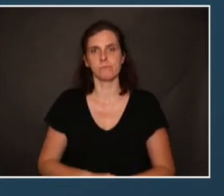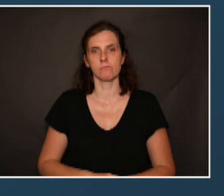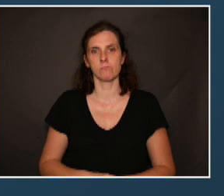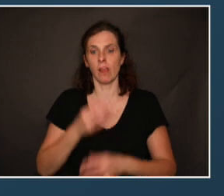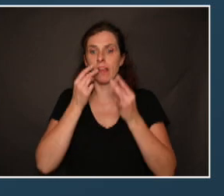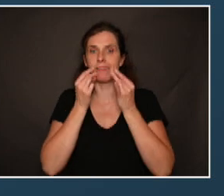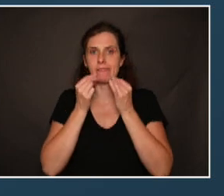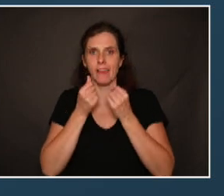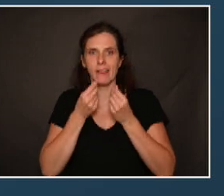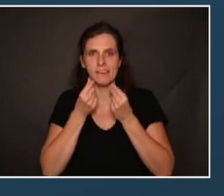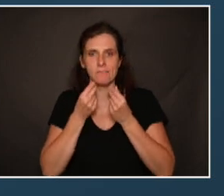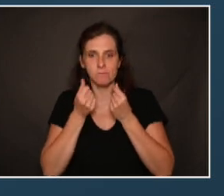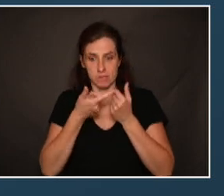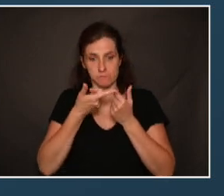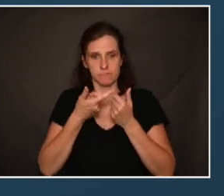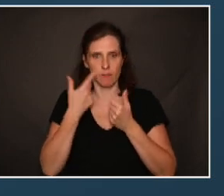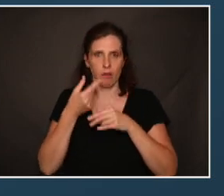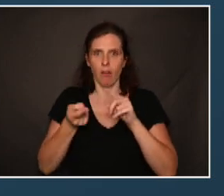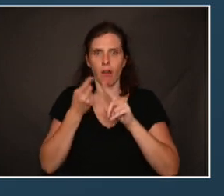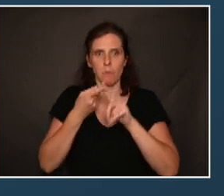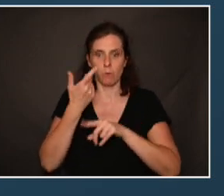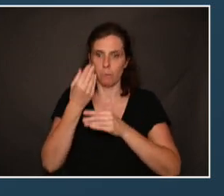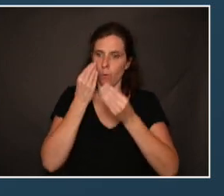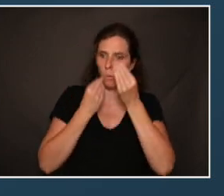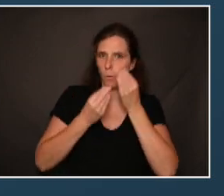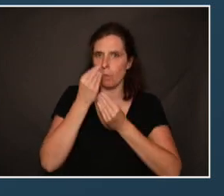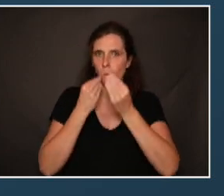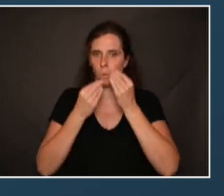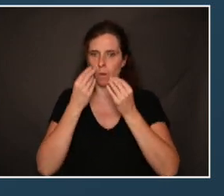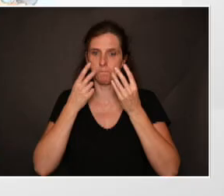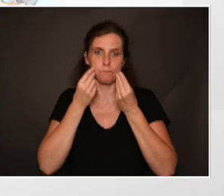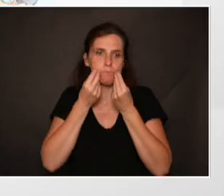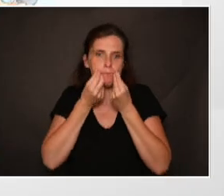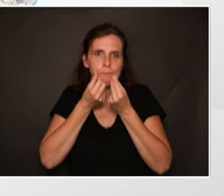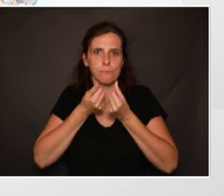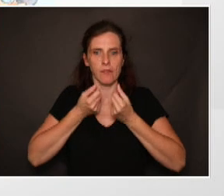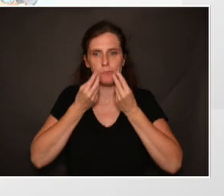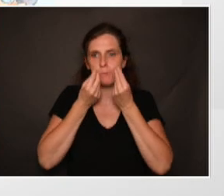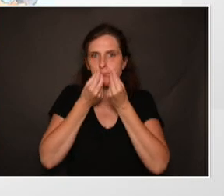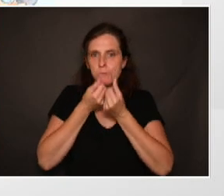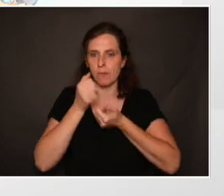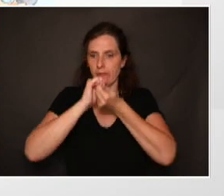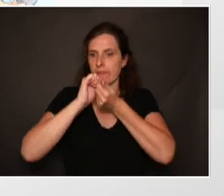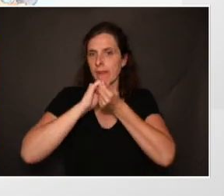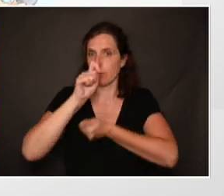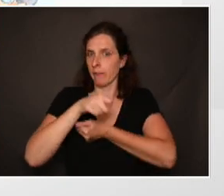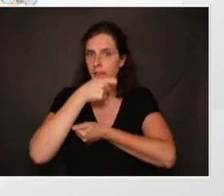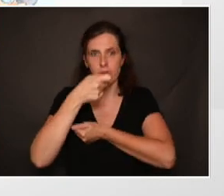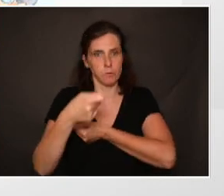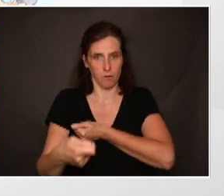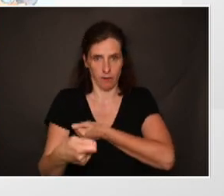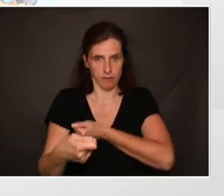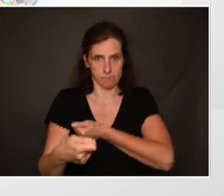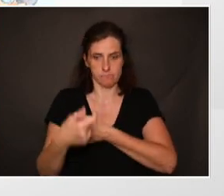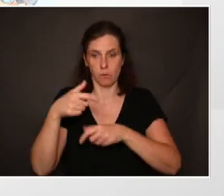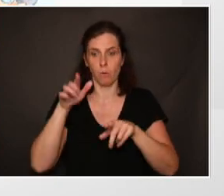La salive est un fluide précieux pour entretenir, lubrifier. C'est un nettoyant naturel des dents. C